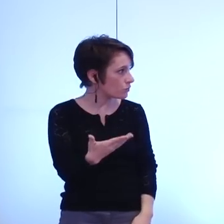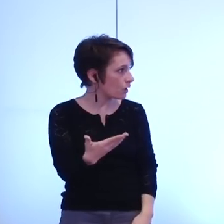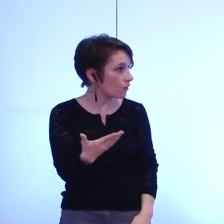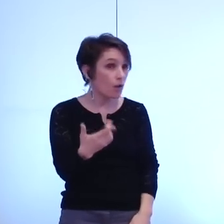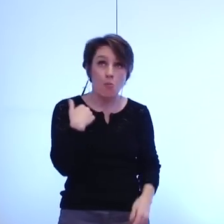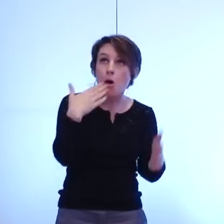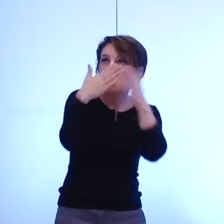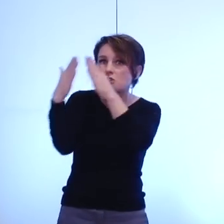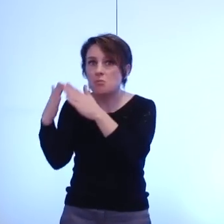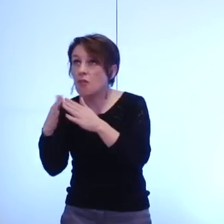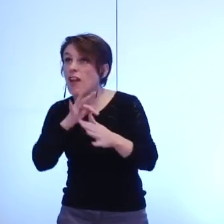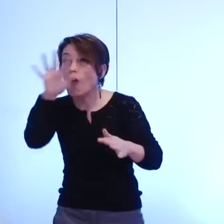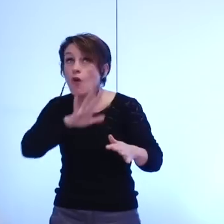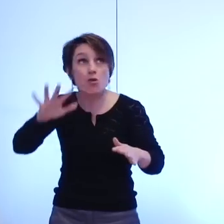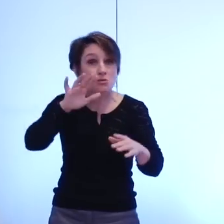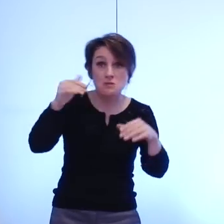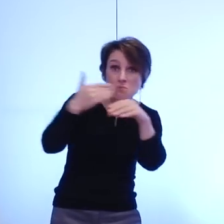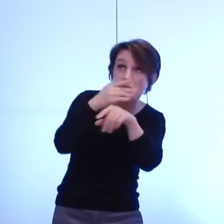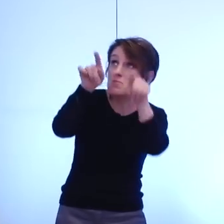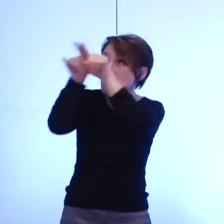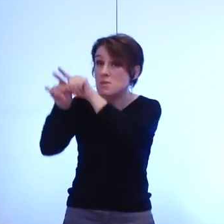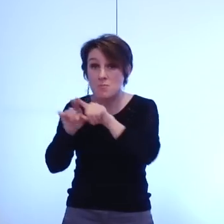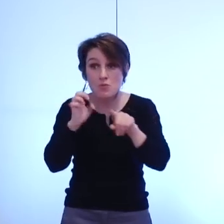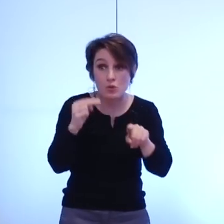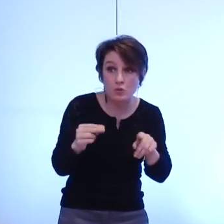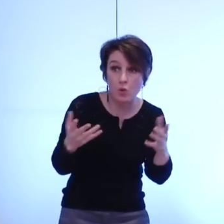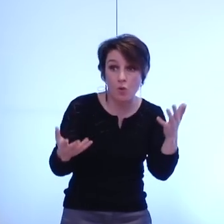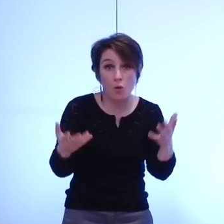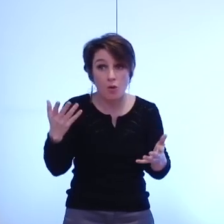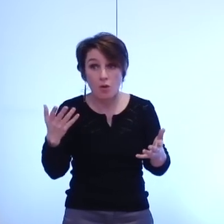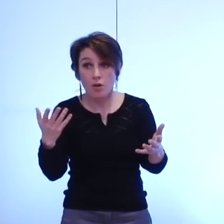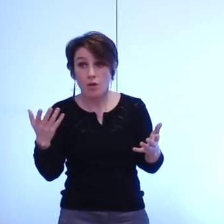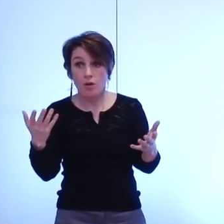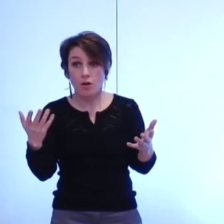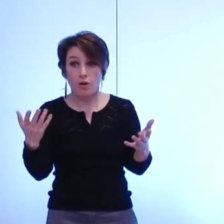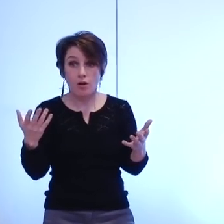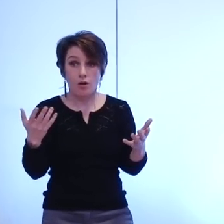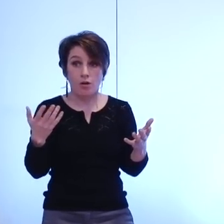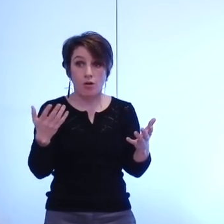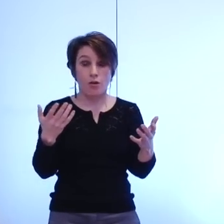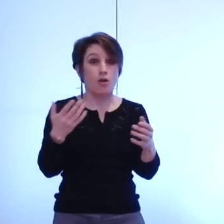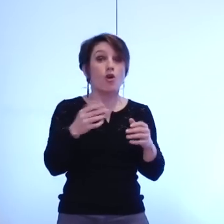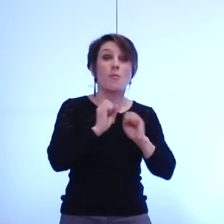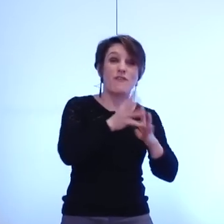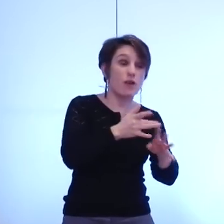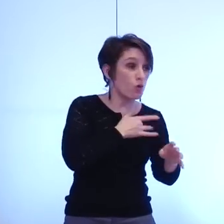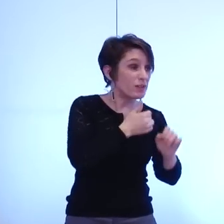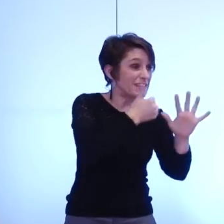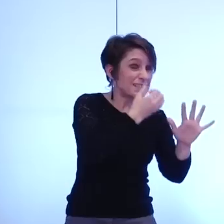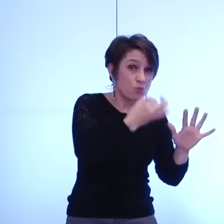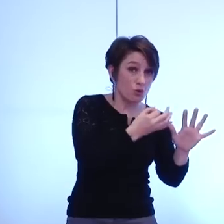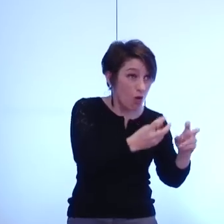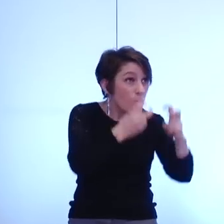France des agglomérations de cette taille qui sont passées de 6 à 20% par modal pour le vélo j'attends toujours